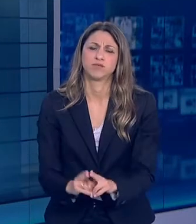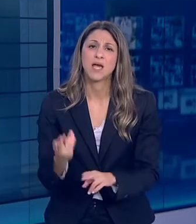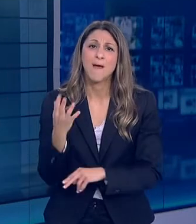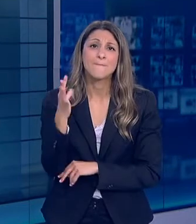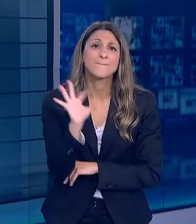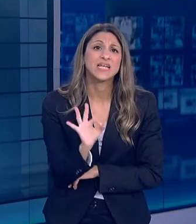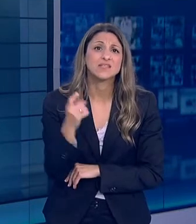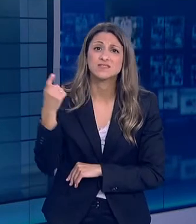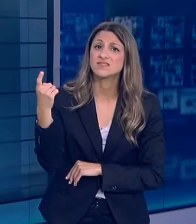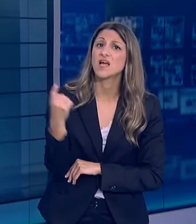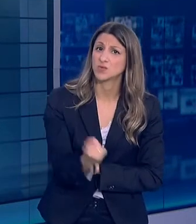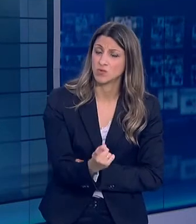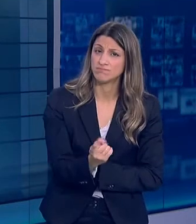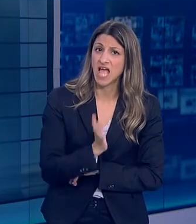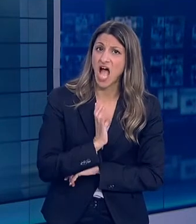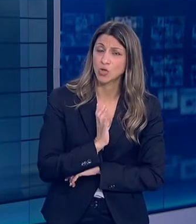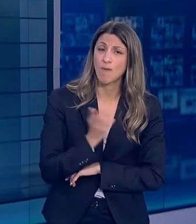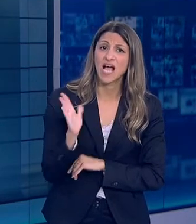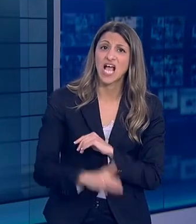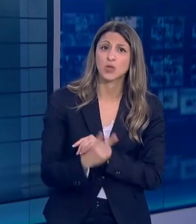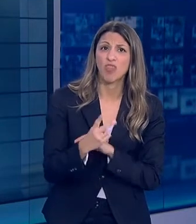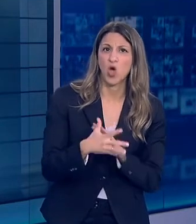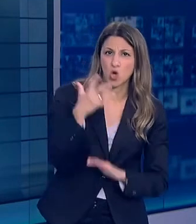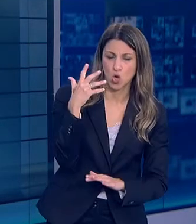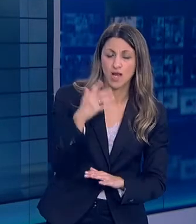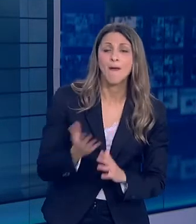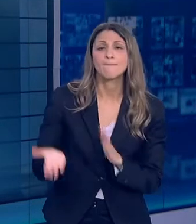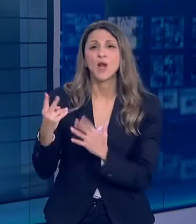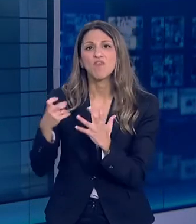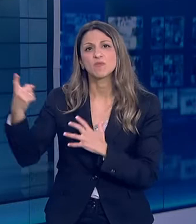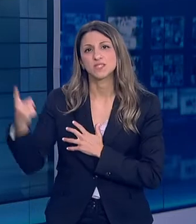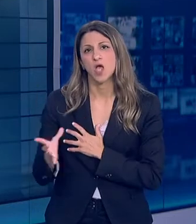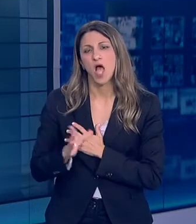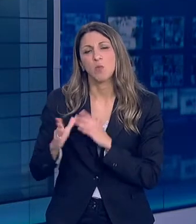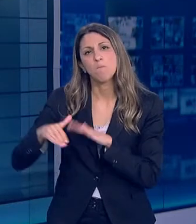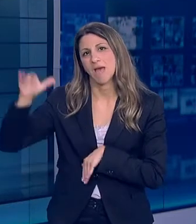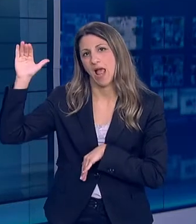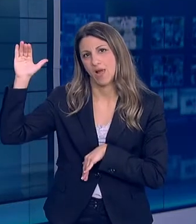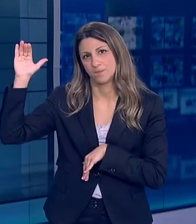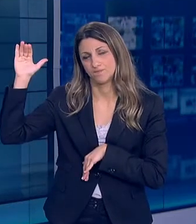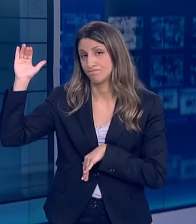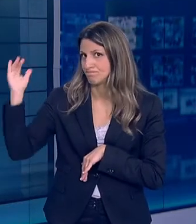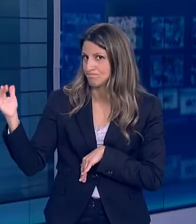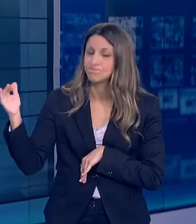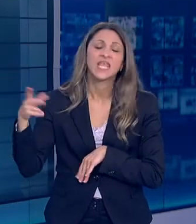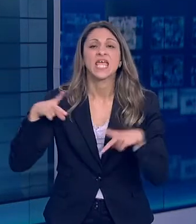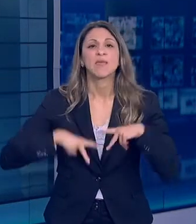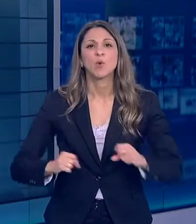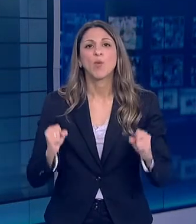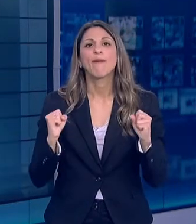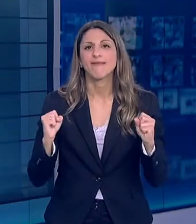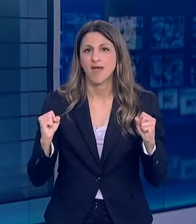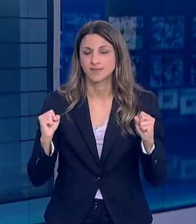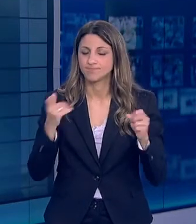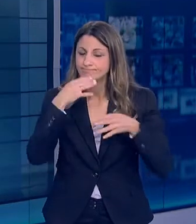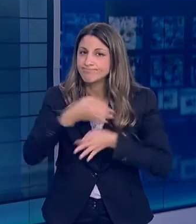50% τις ηλικιακές ομάδες κάτω των δύο ετών και υπερβαίνει το 70% της μεγαλύτερης ηλικίας Το Υπουργείο Υγείας εξέδωσε για αυτό